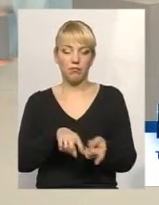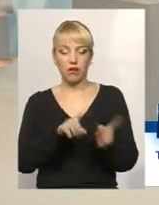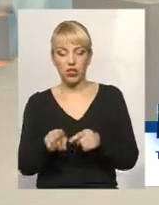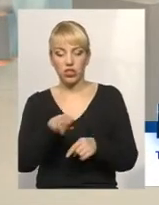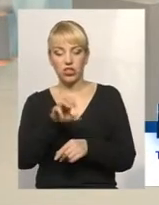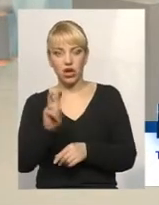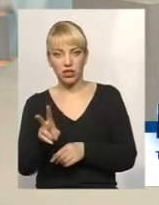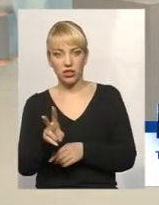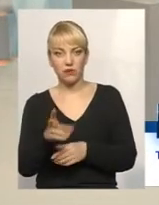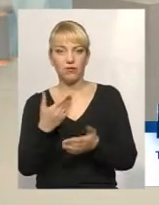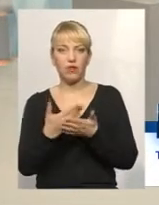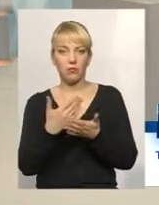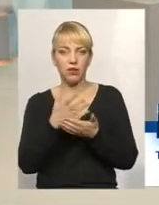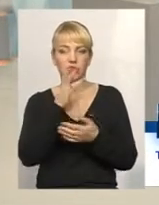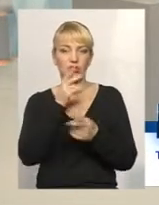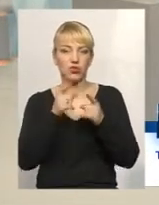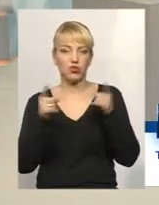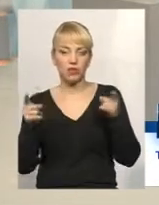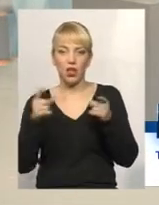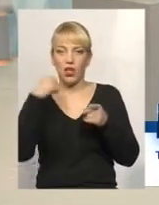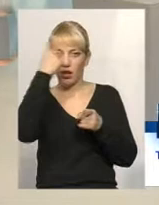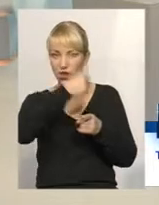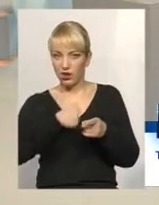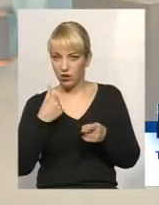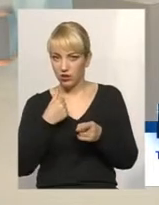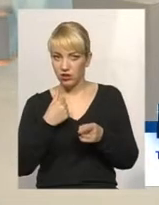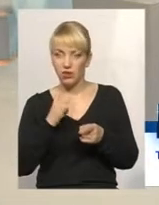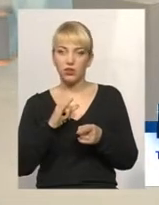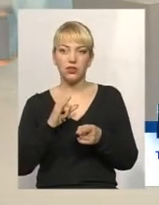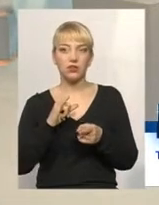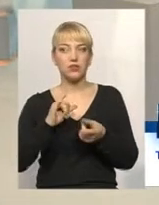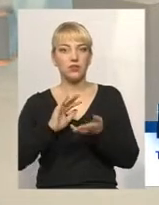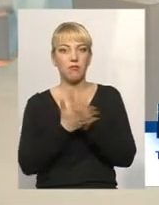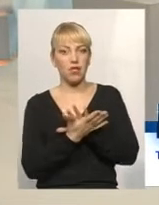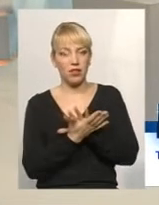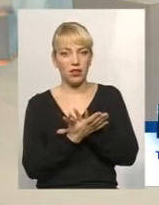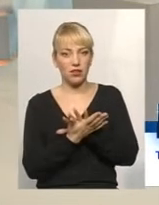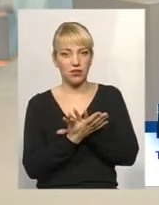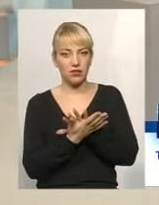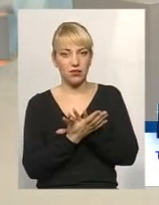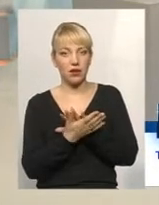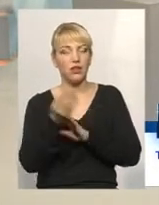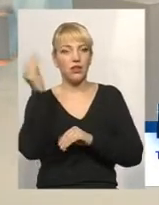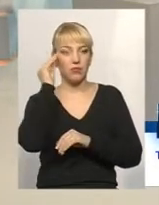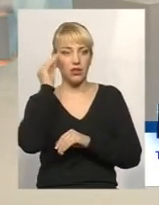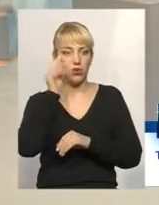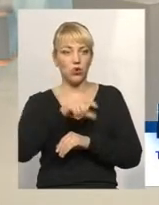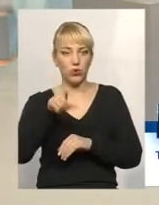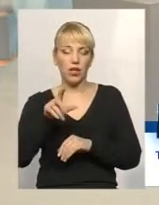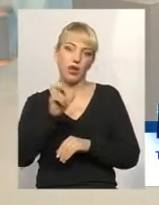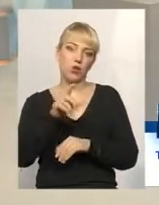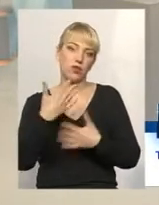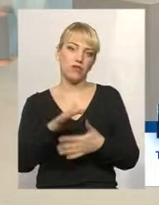а потім от пішов, наприклад, рік і змінилися, ну, мніння змінилися, і люди